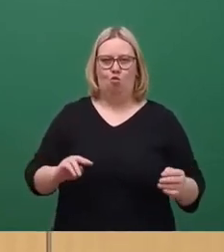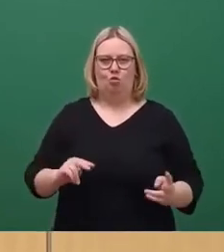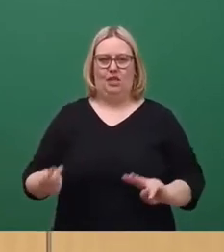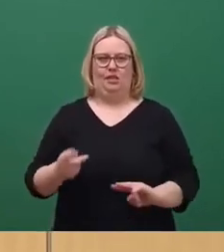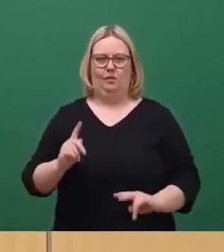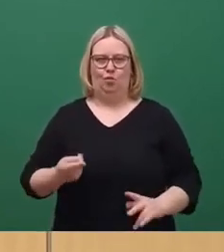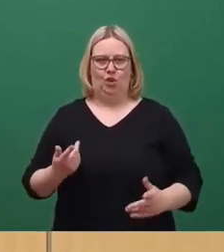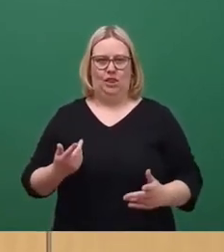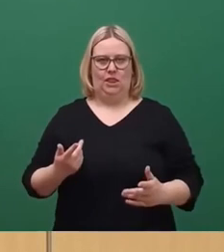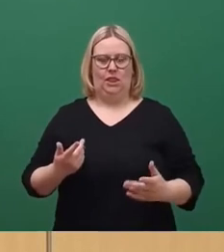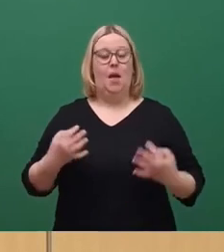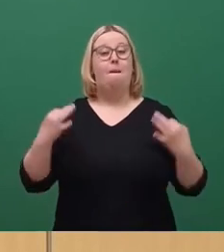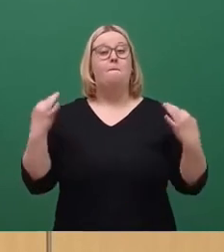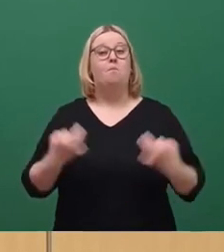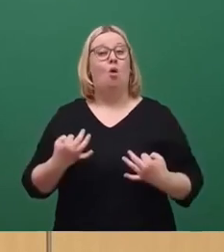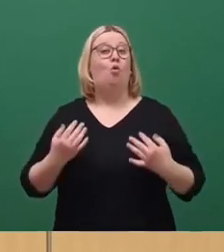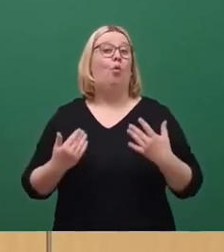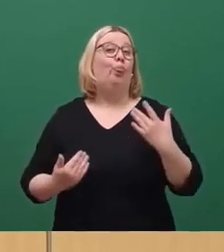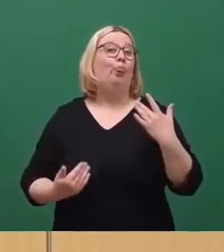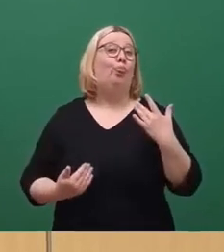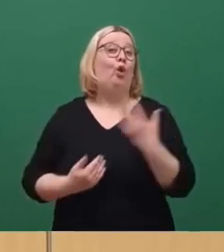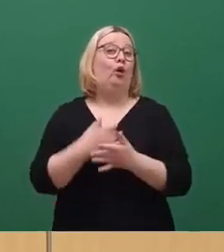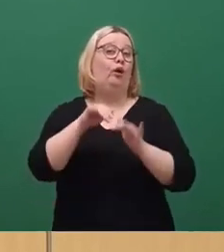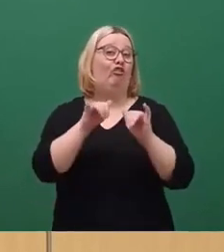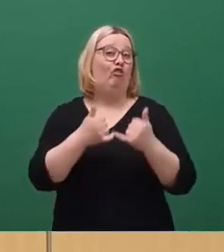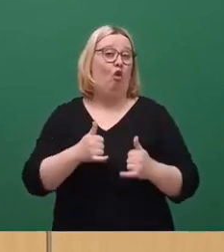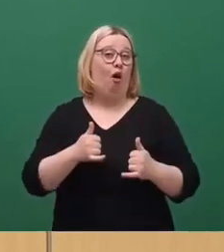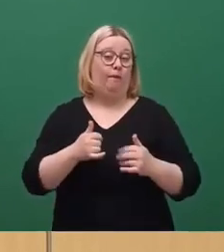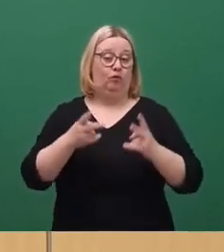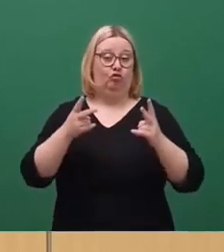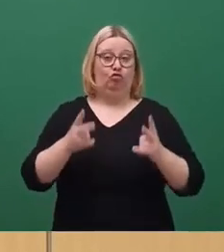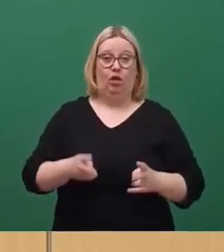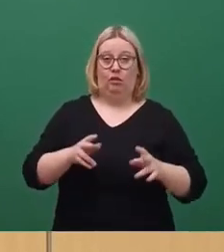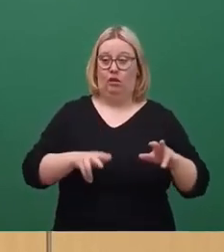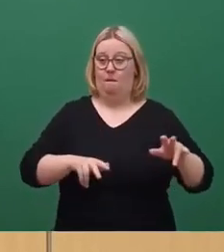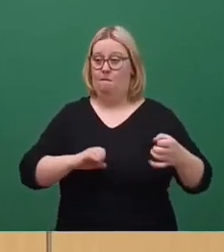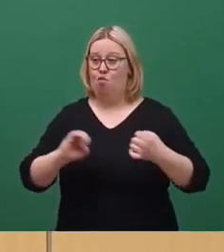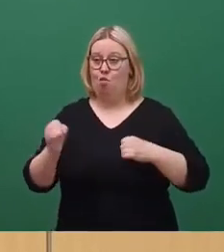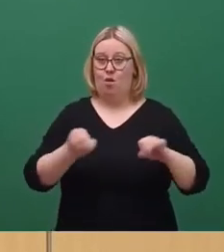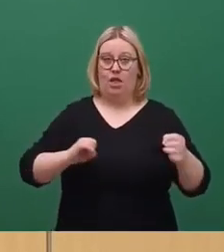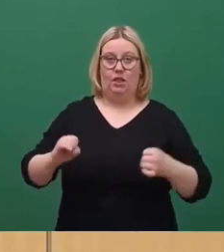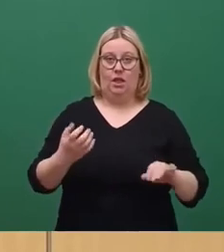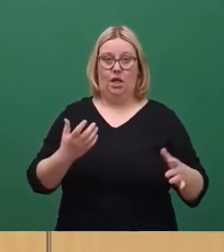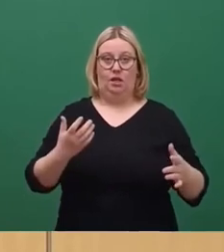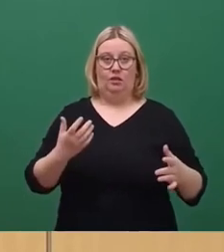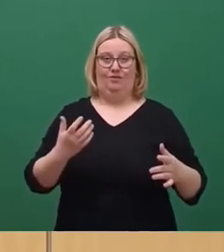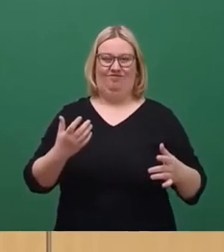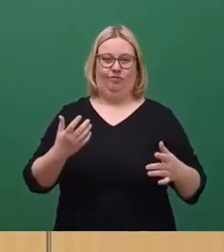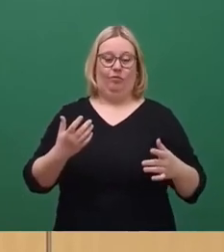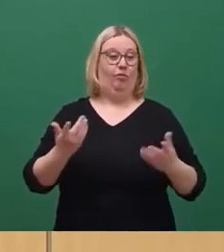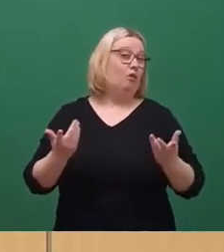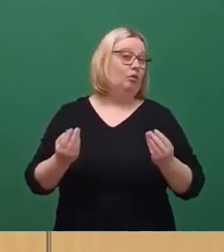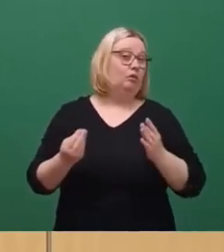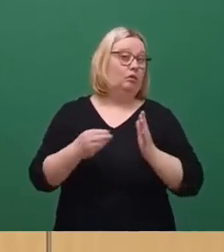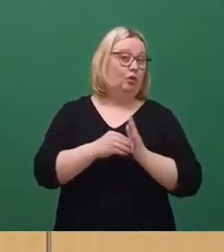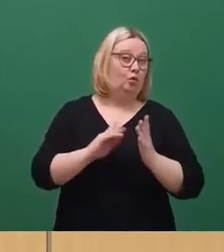eine neue Form der urbanen Mobilität. Wir müssen neue Formen entwickeln und dazu natürlich müssen